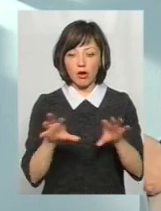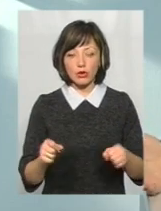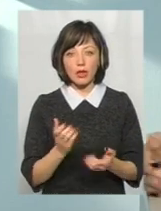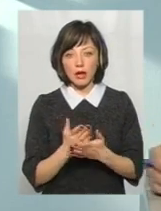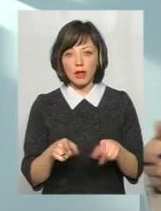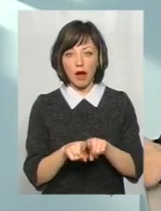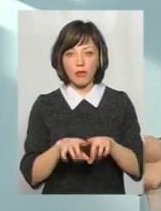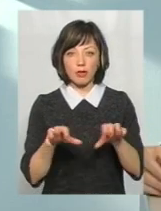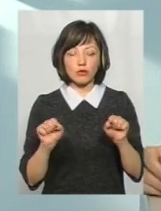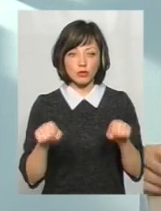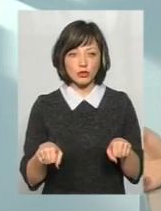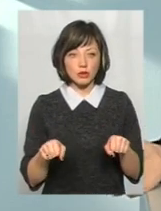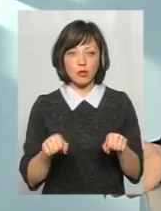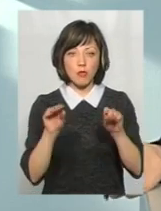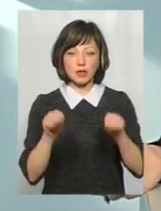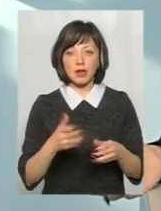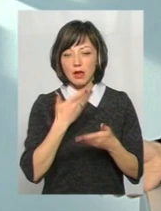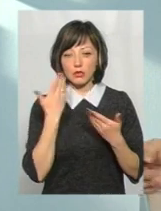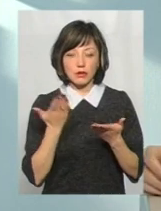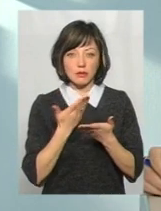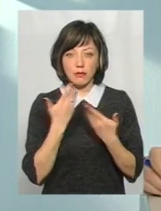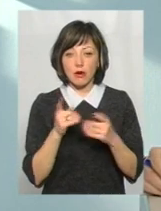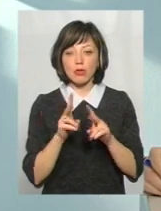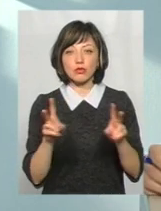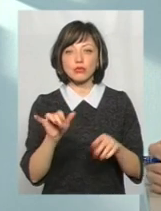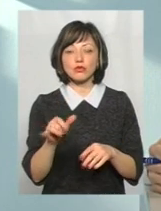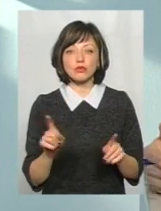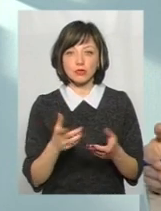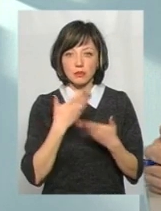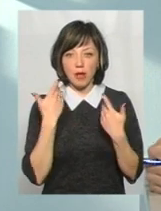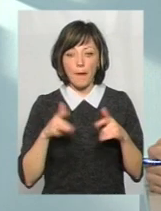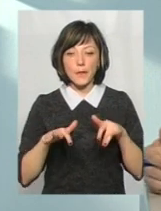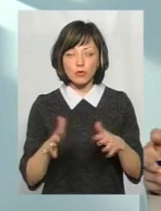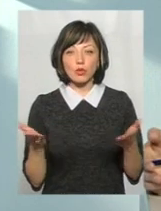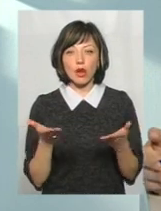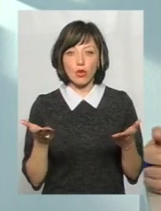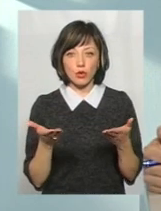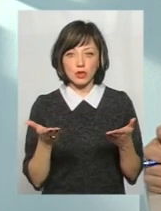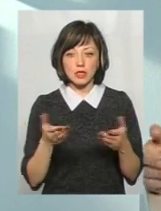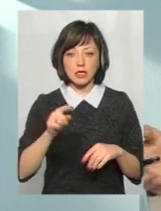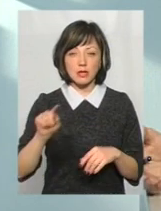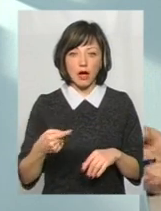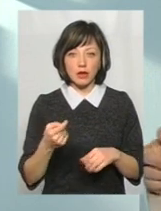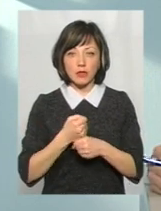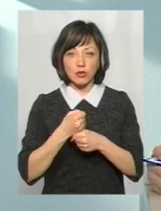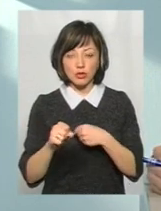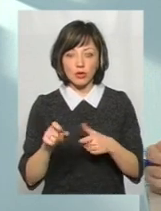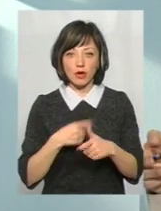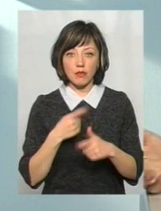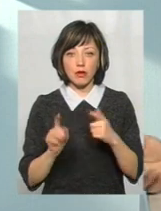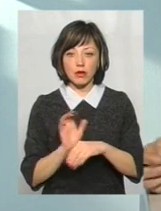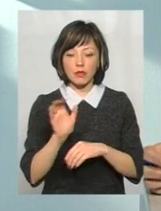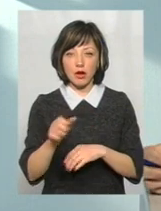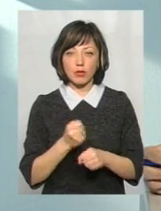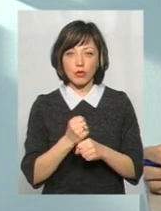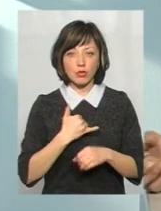є таке майно, то його можна хоче писати, а якщо майна немає, що ти будеш описати? А процедури якоїсь там стягнення примусового, чи направлення на